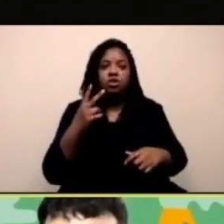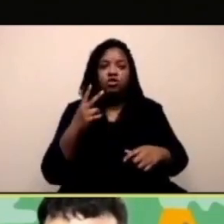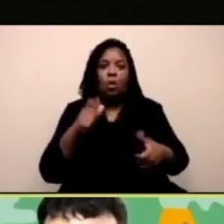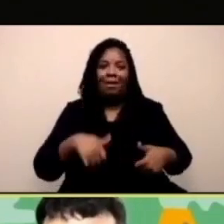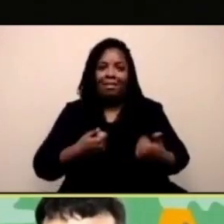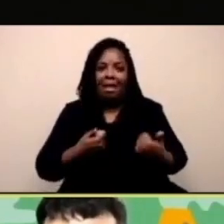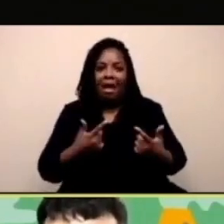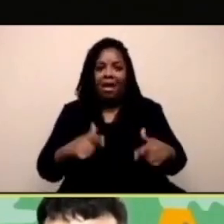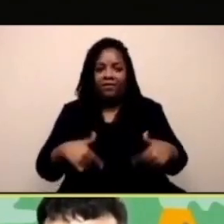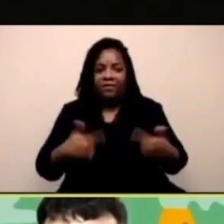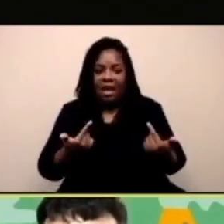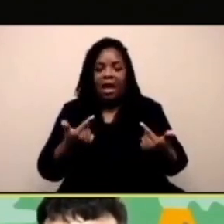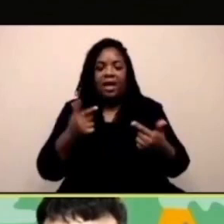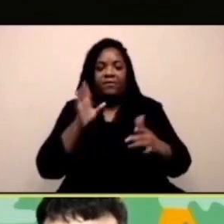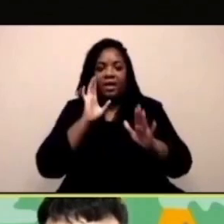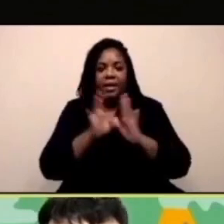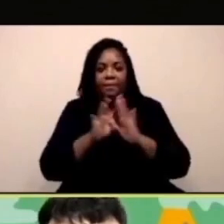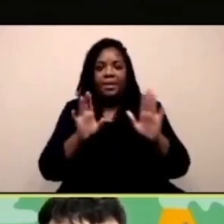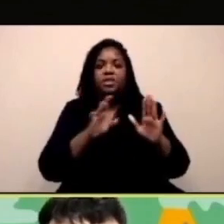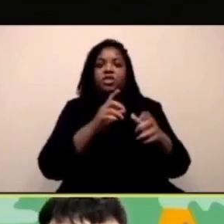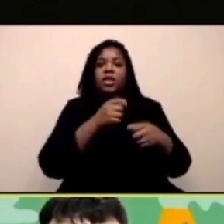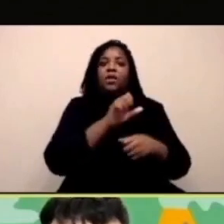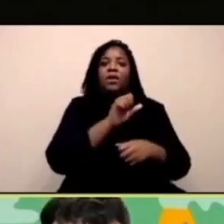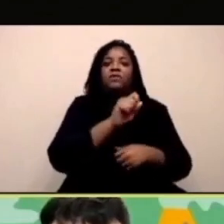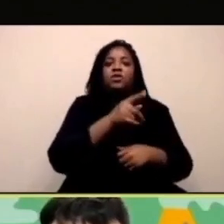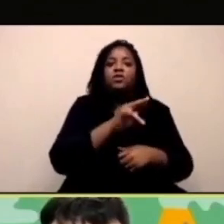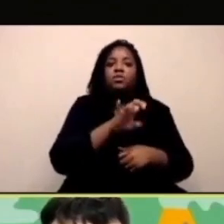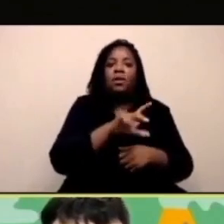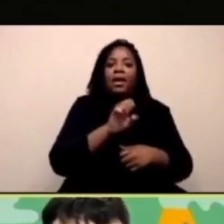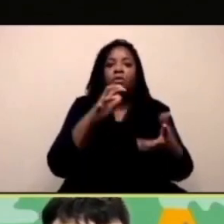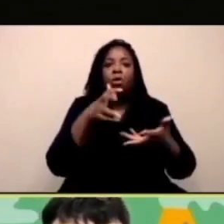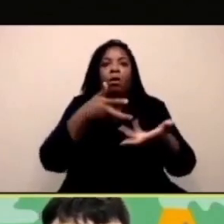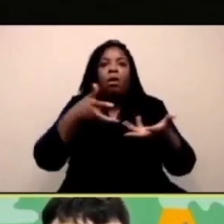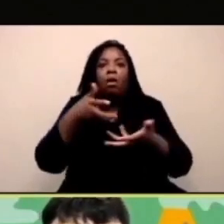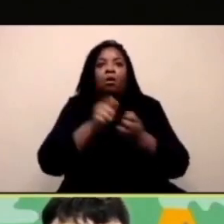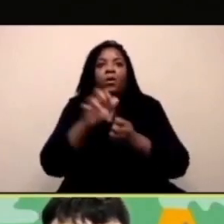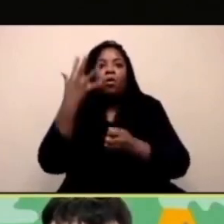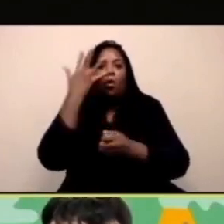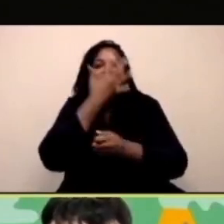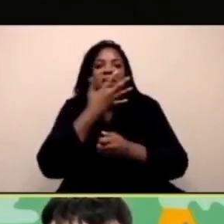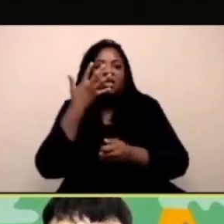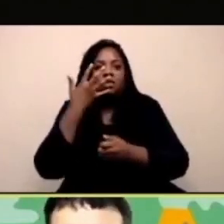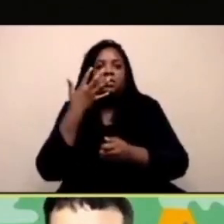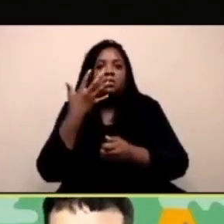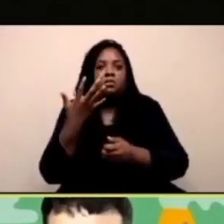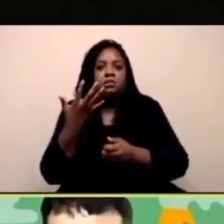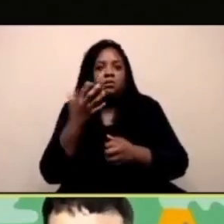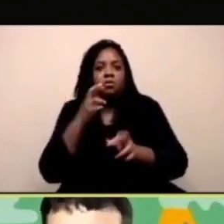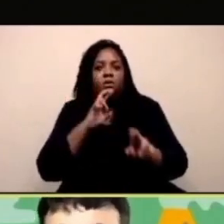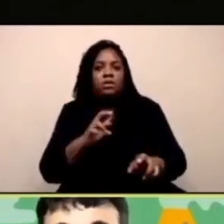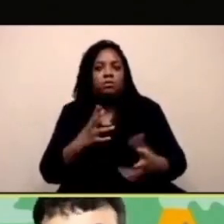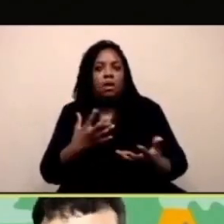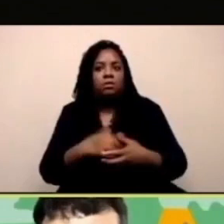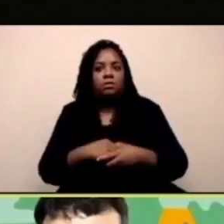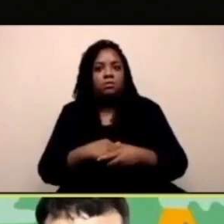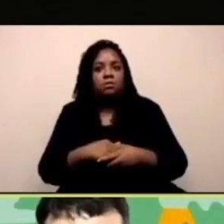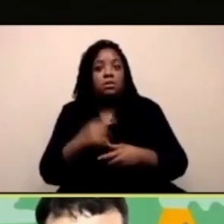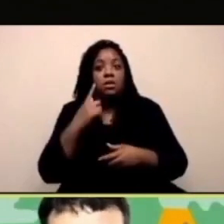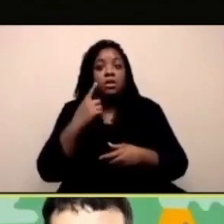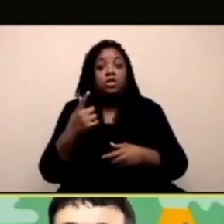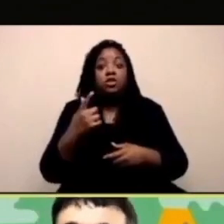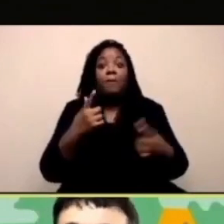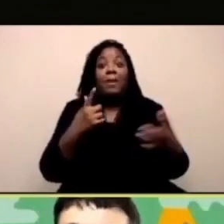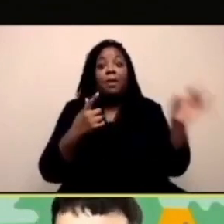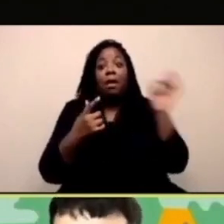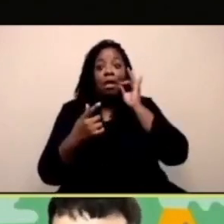Ok. La detenzione della faccia. Si può captare attraverso la